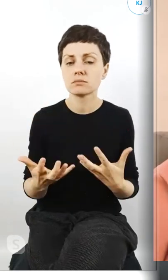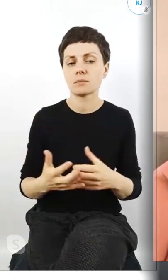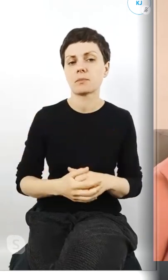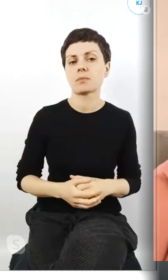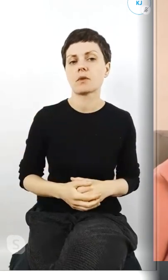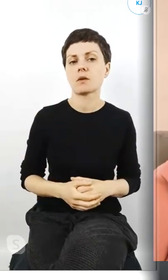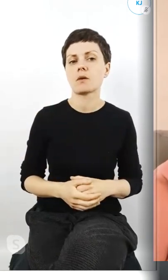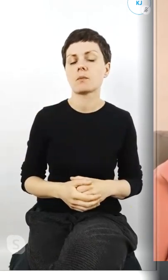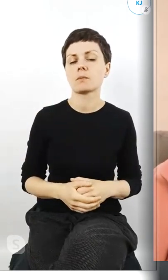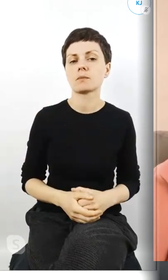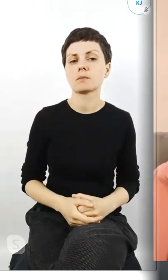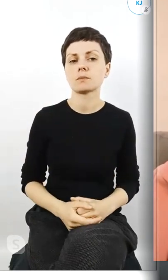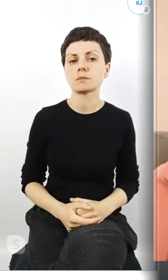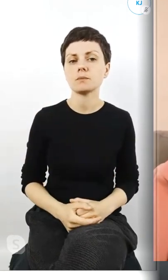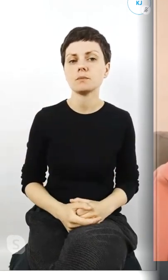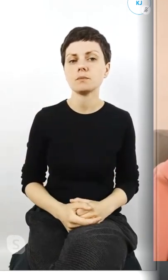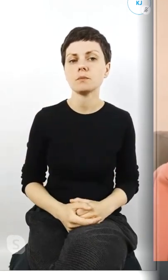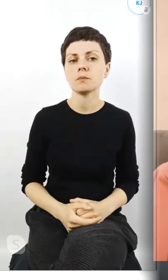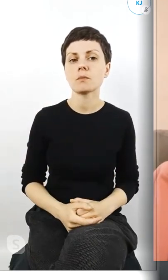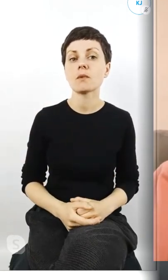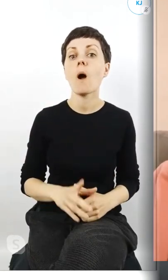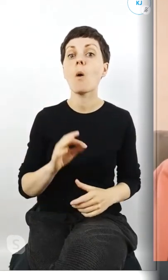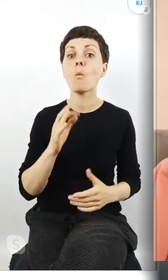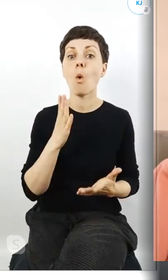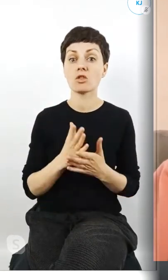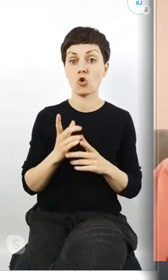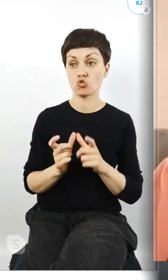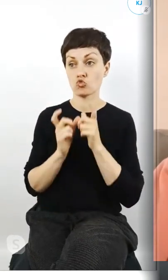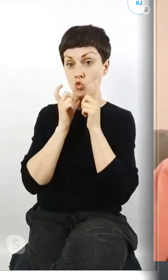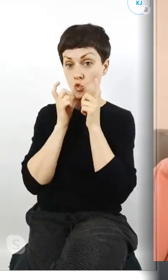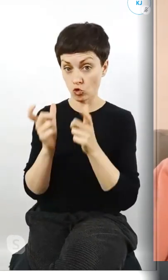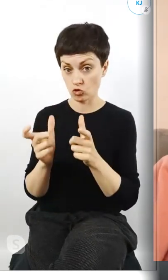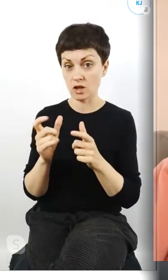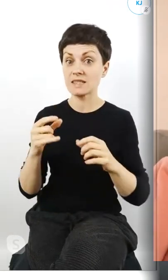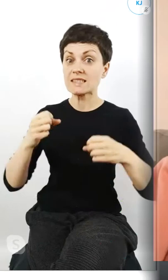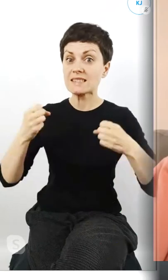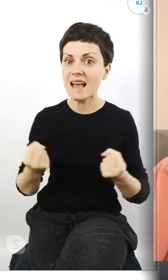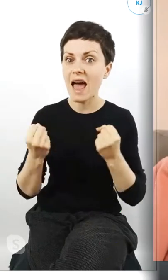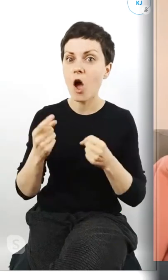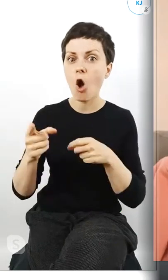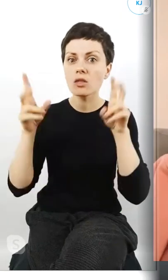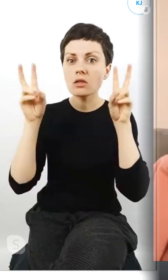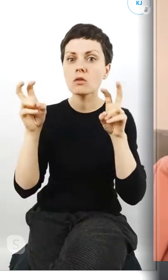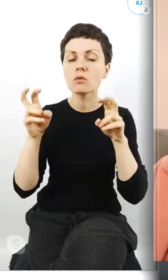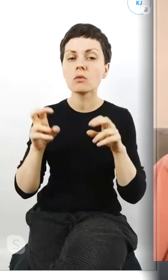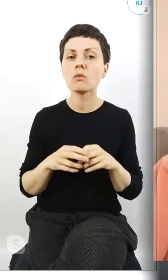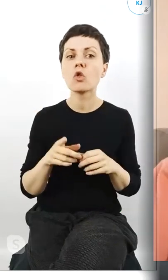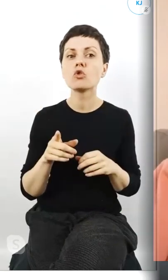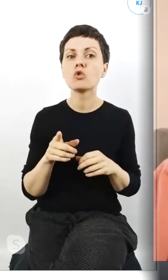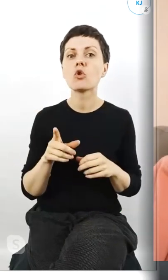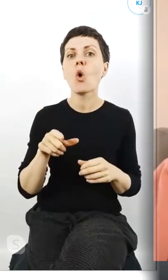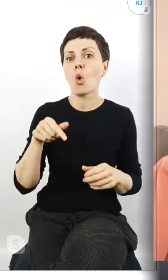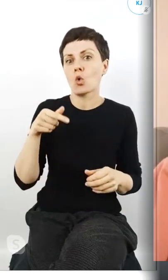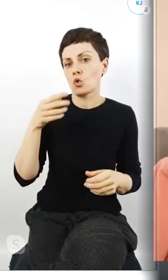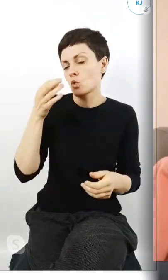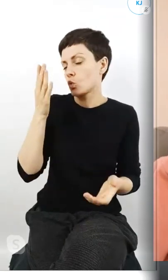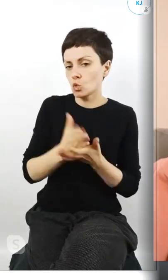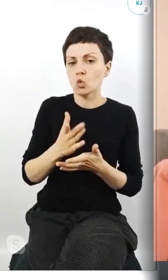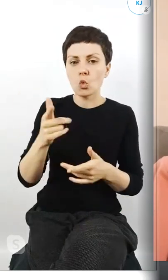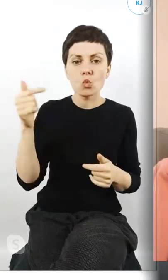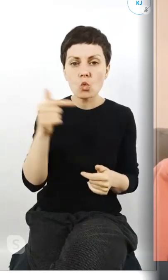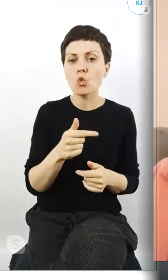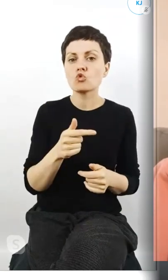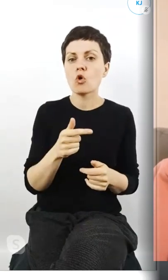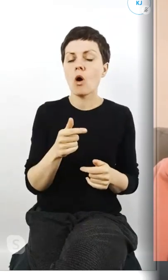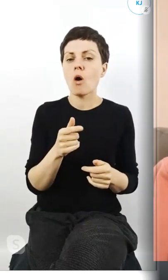samo jakby samo jakby zgłoszenie i już staranie się o ten tytuł to już chyba muszą być kompletne i gotowe